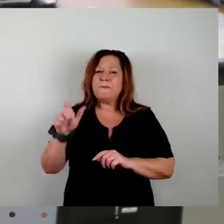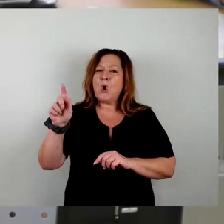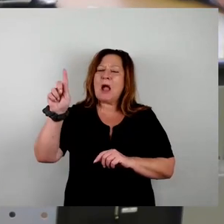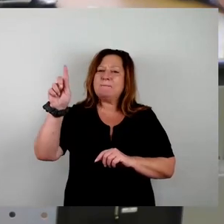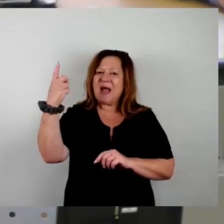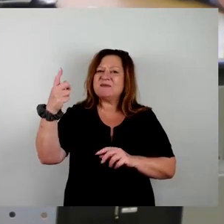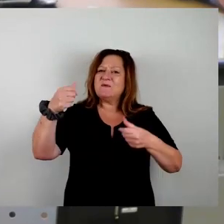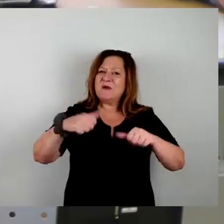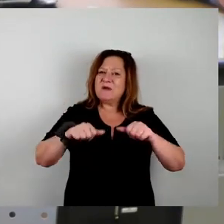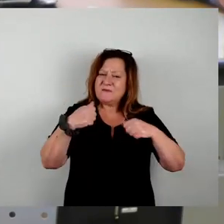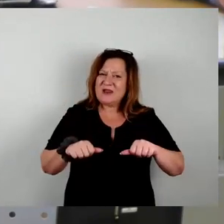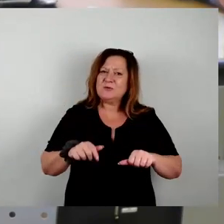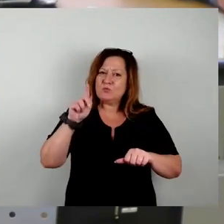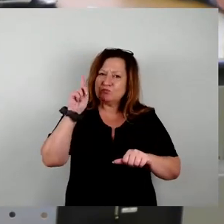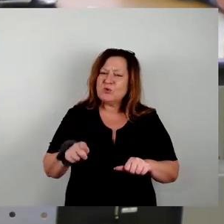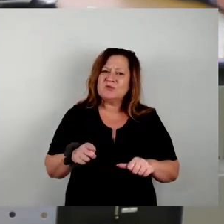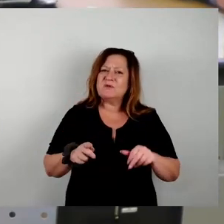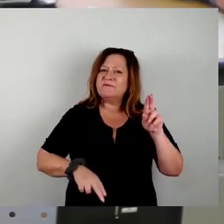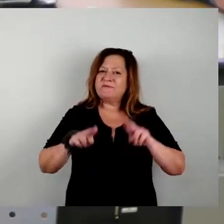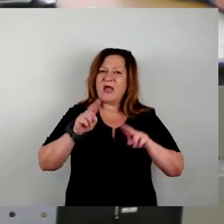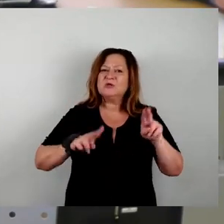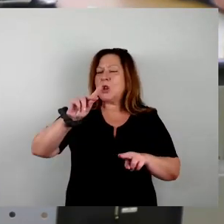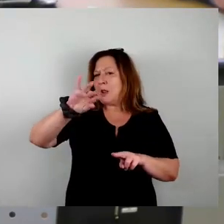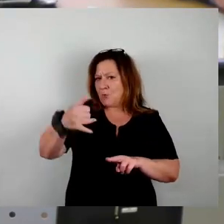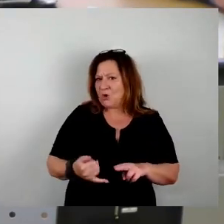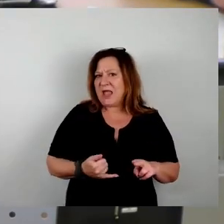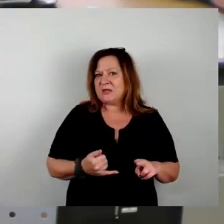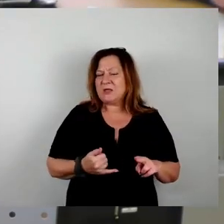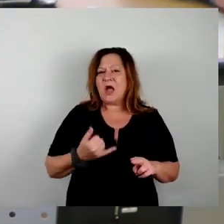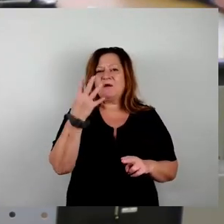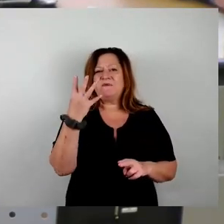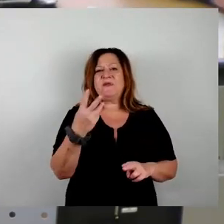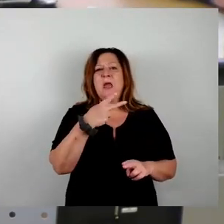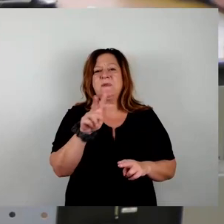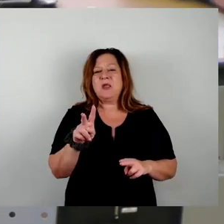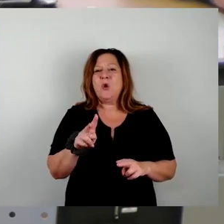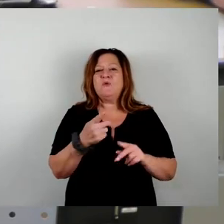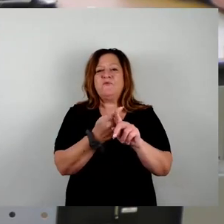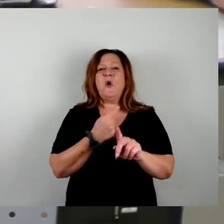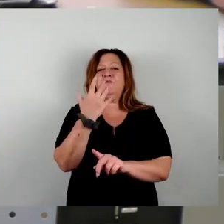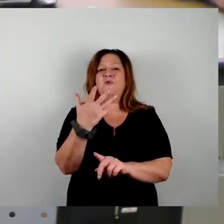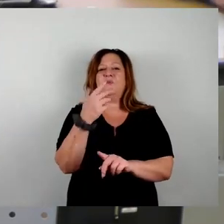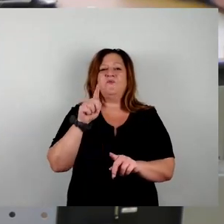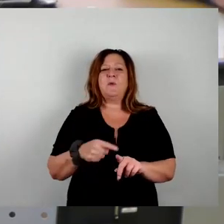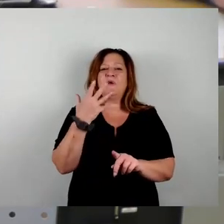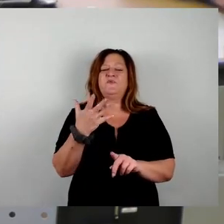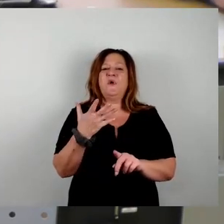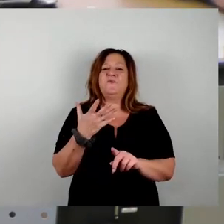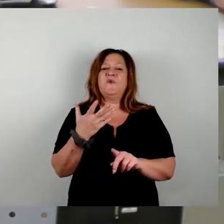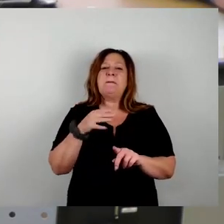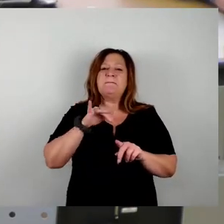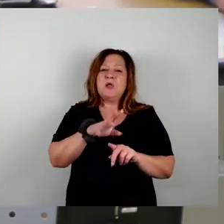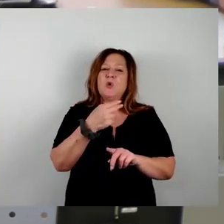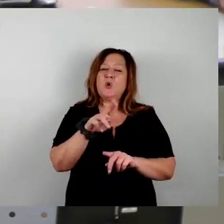vorliegenden entsprechenden Projekten, die es gibt, 4 Millionen Euro von den 5,5 Millionen Euro in 2024 wieder zur